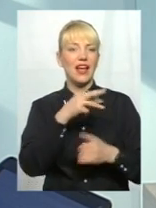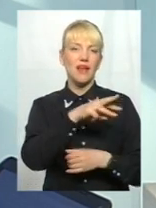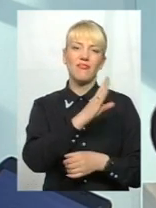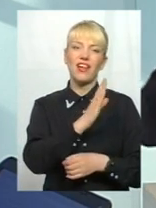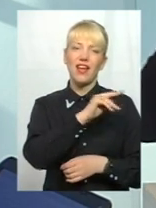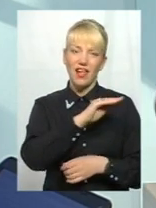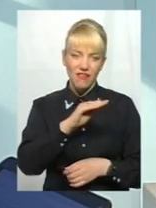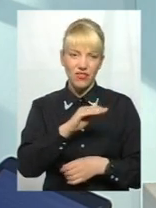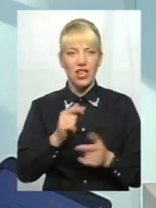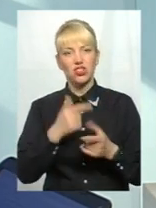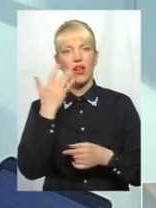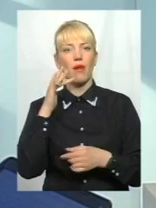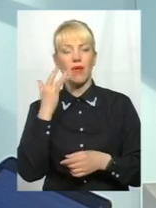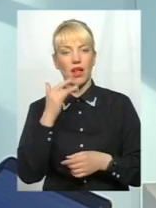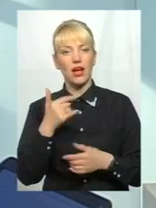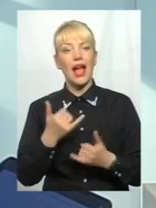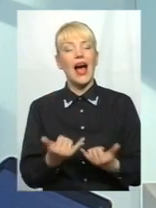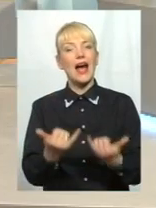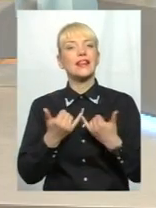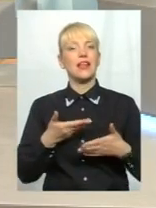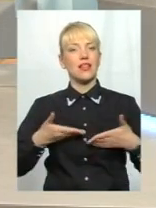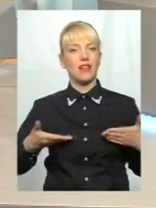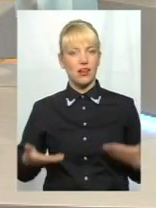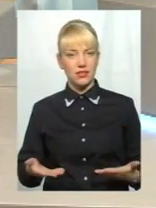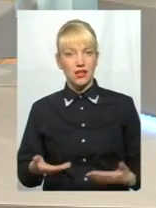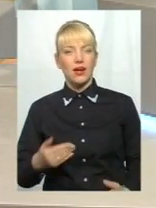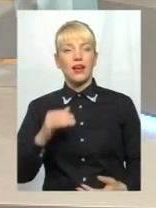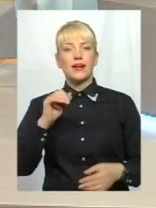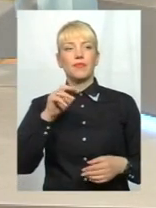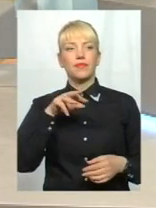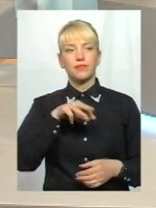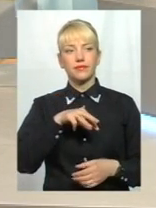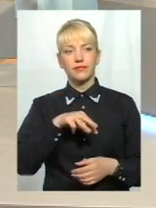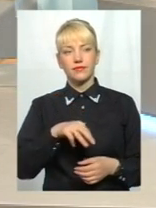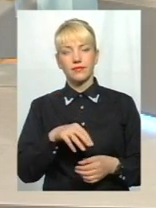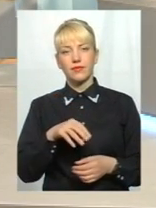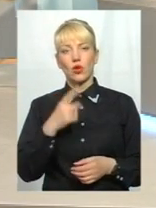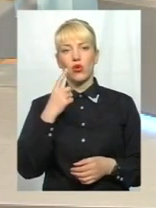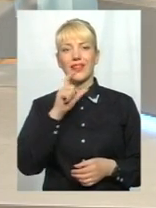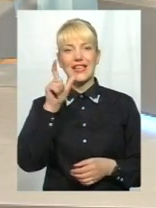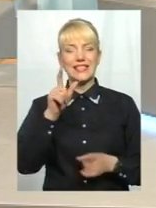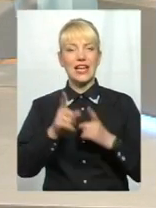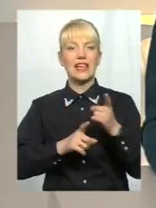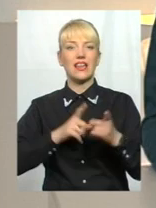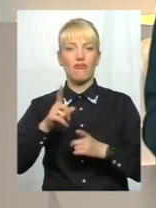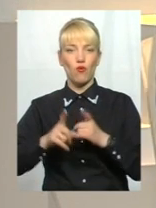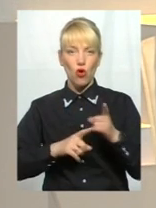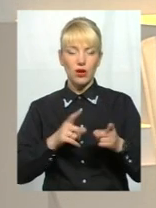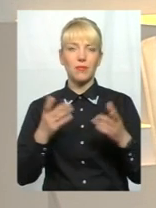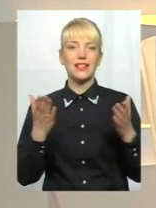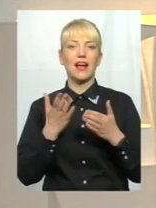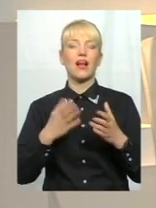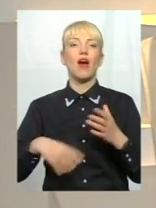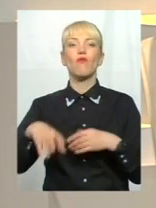робити ті, що потрібні для нас. Власне, Микола Володимирович, одна з реформ, яка